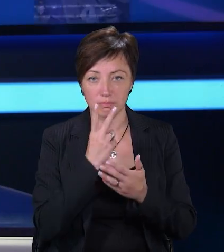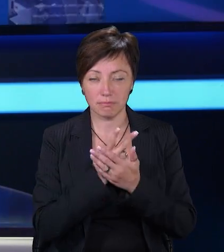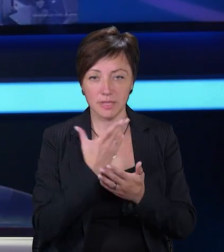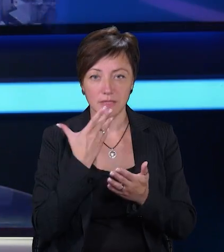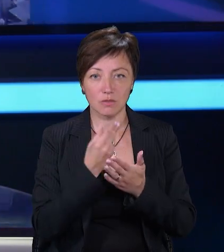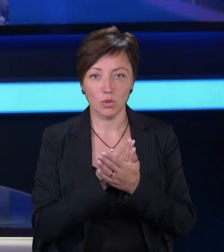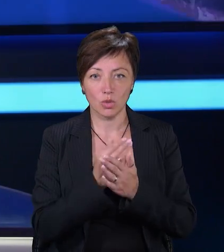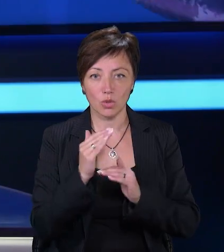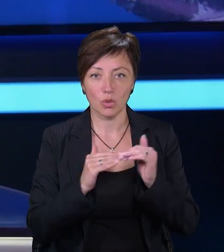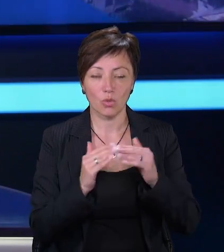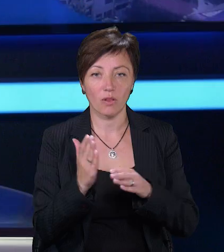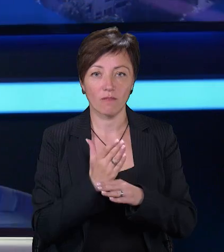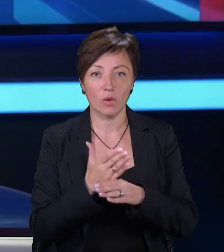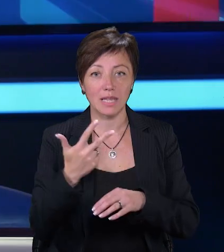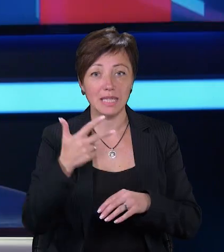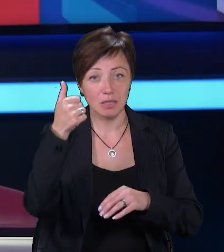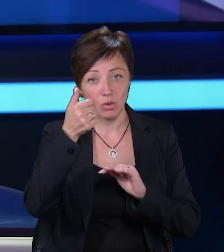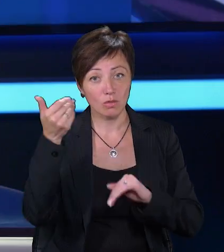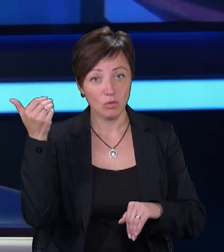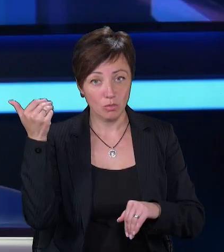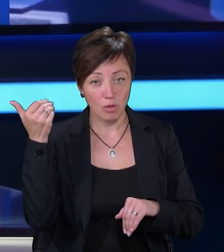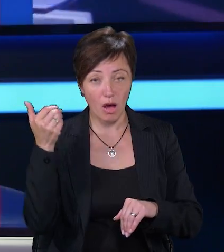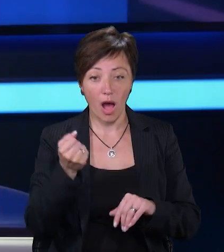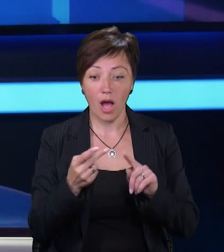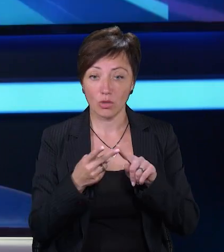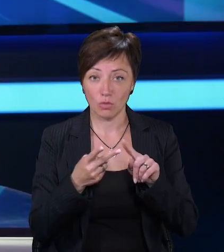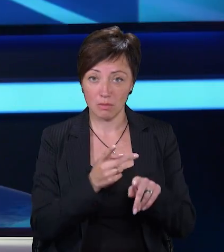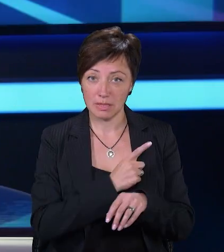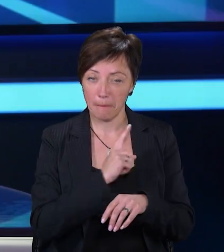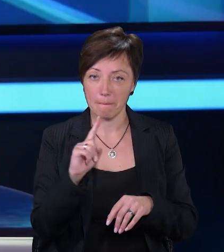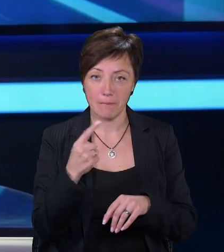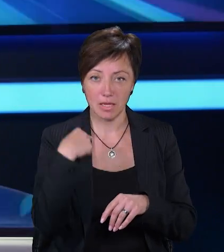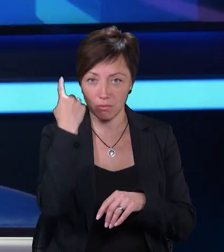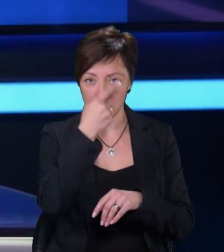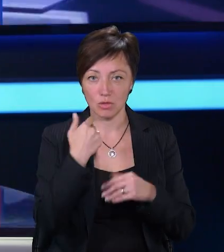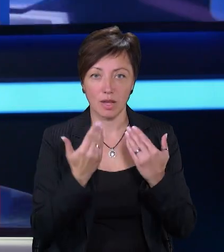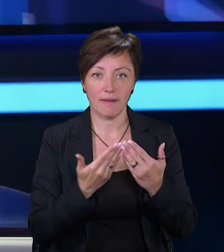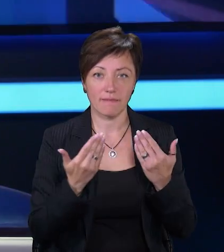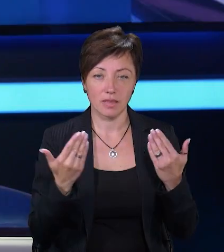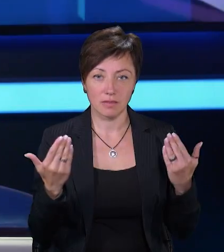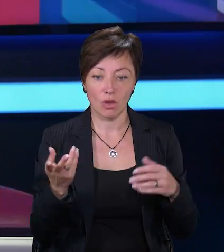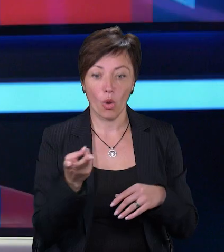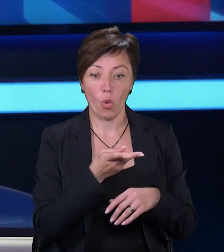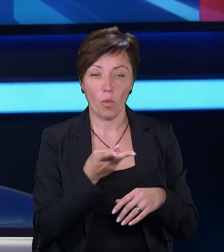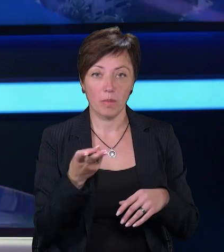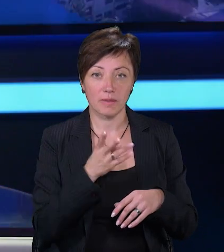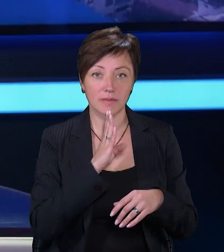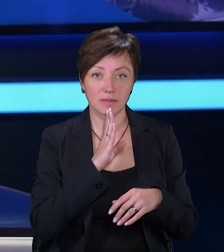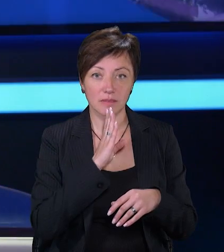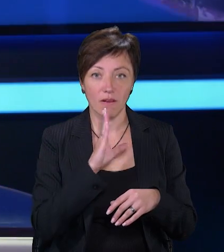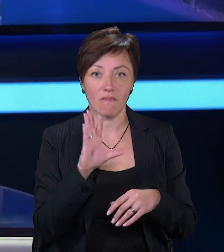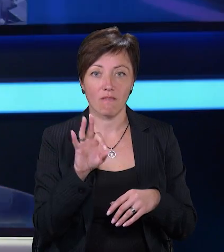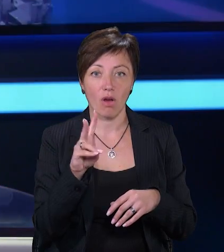рукотвори 30 років тому, а для Оксани Балендюк це перша персональна виставка. Обидві мисткині з